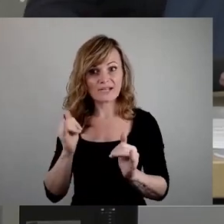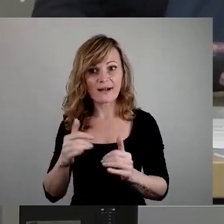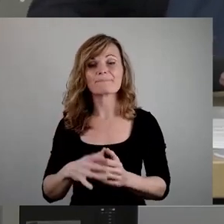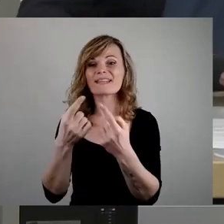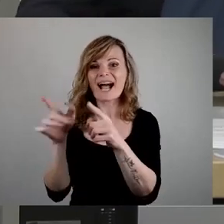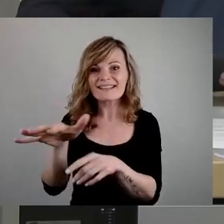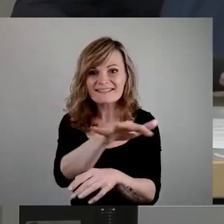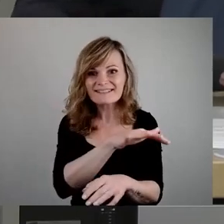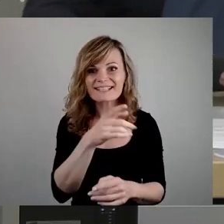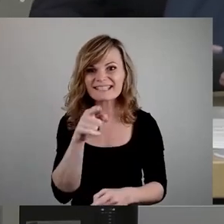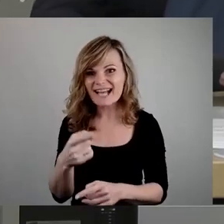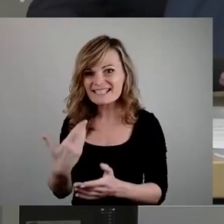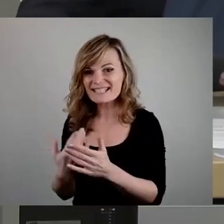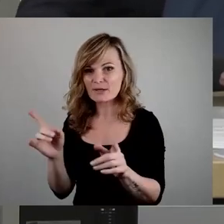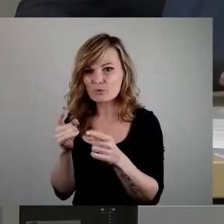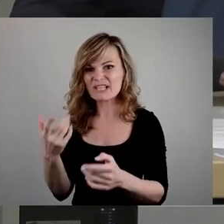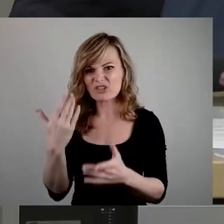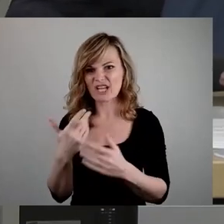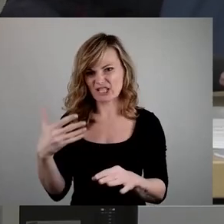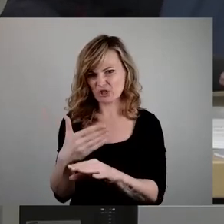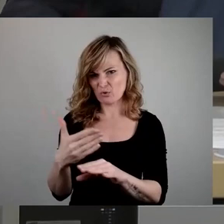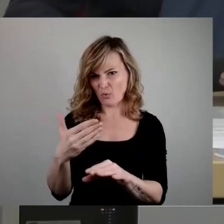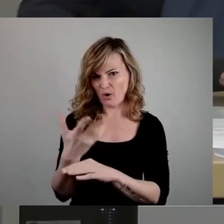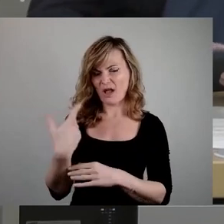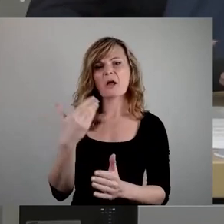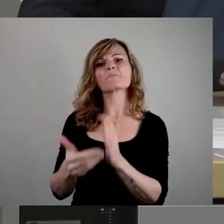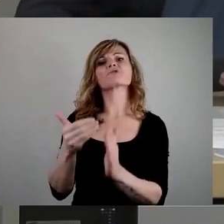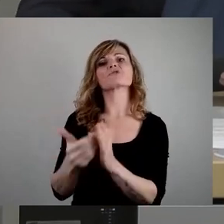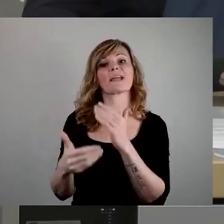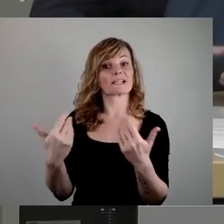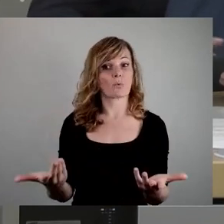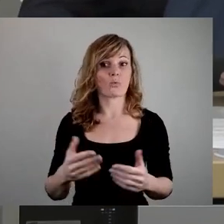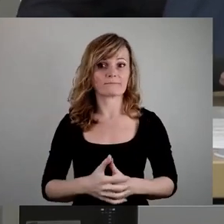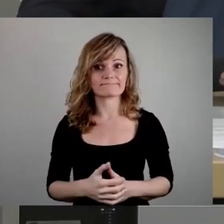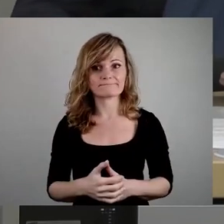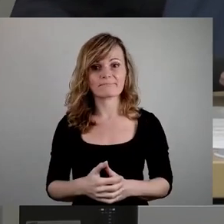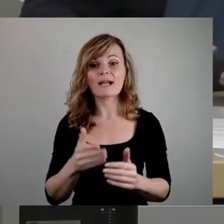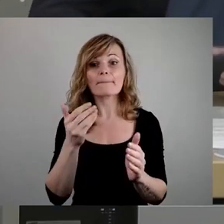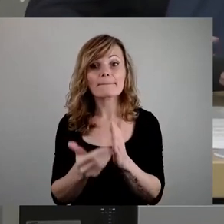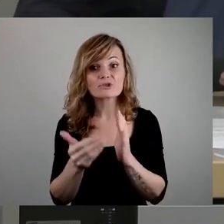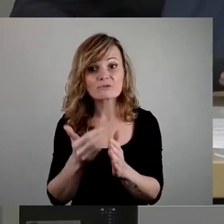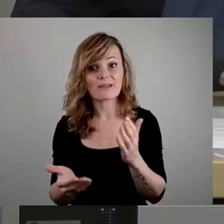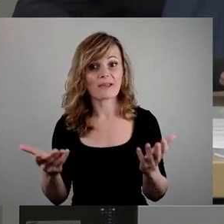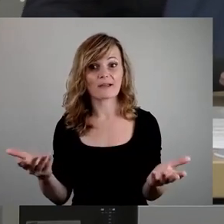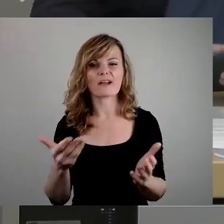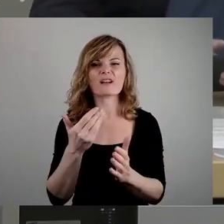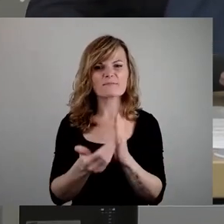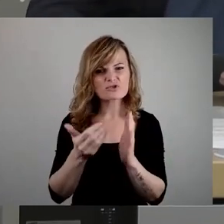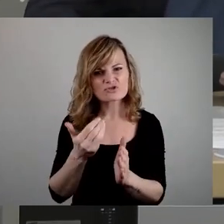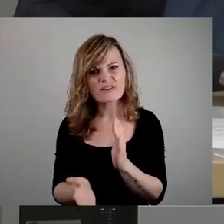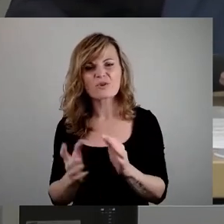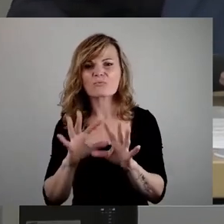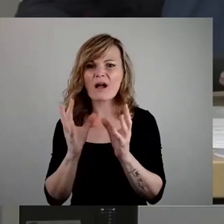wäre vermutlich diese Musik Anlass zu beschwerden. Beschwerden. Beschwerden, überhaupt